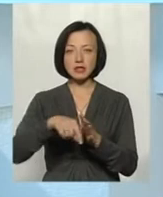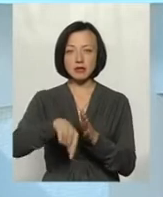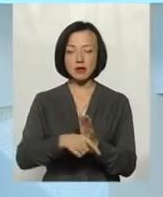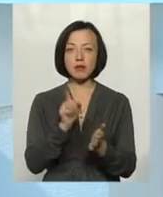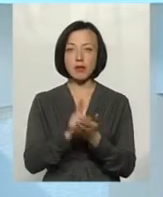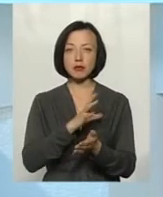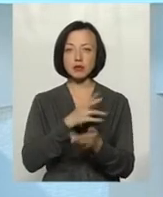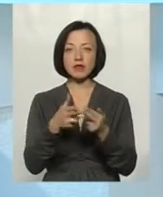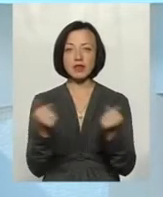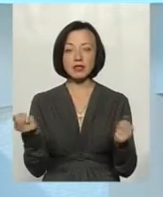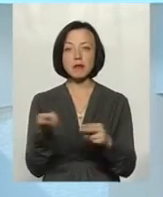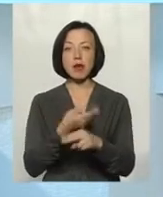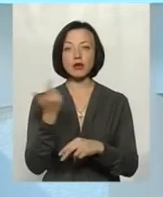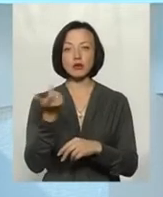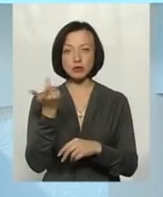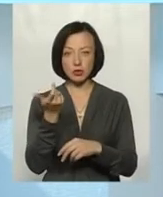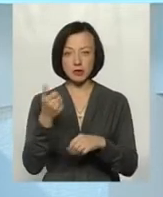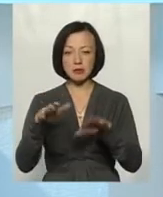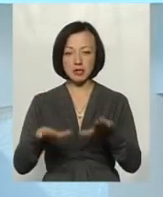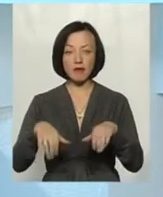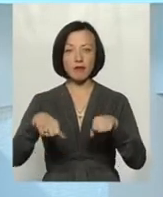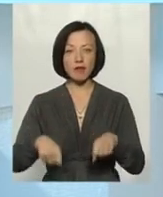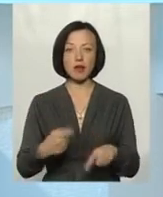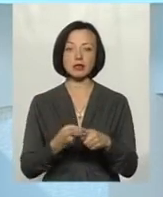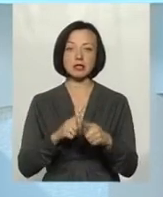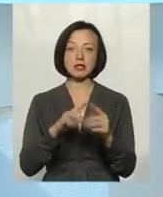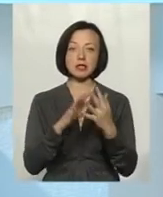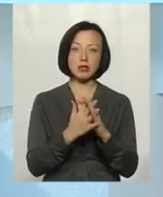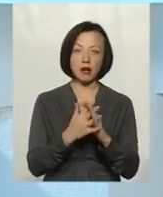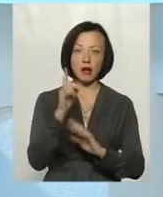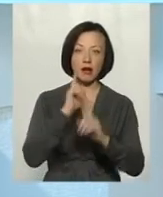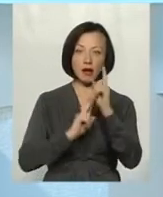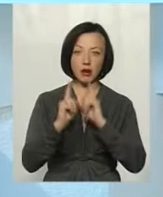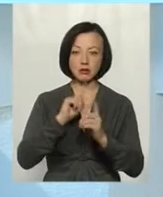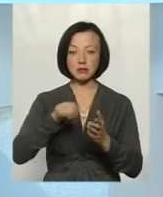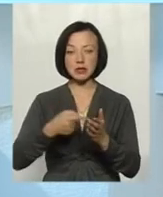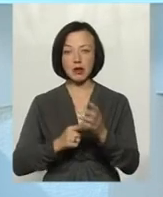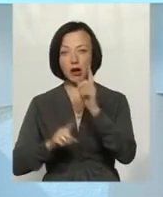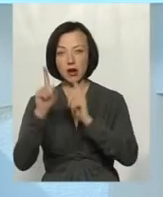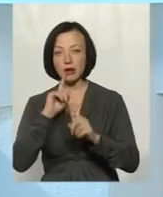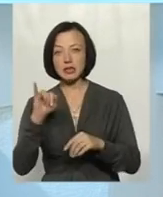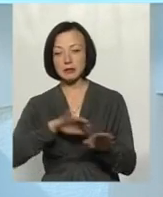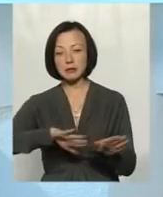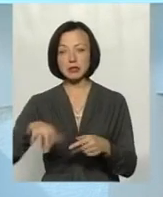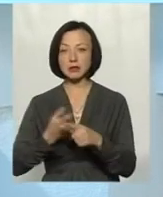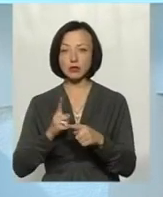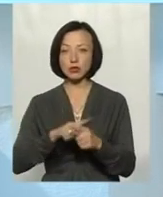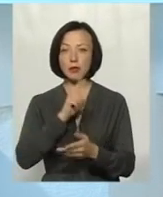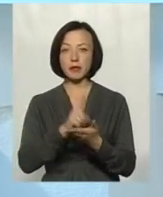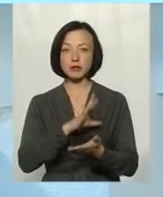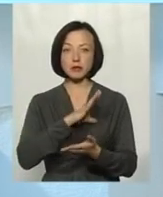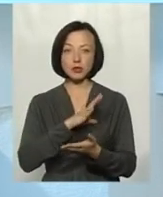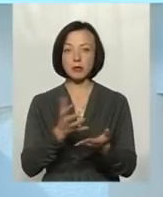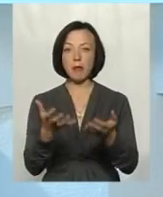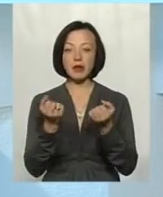визнані безхазяйними владою місцевою. Тобто це сільська, селищна рада, міська рада. І після того мають бути прийняті